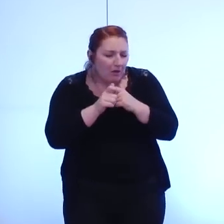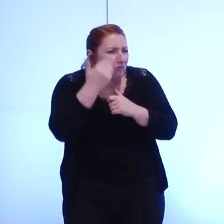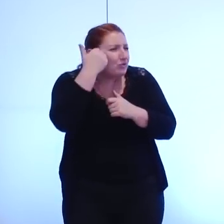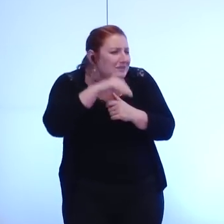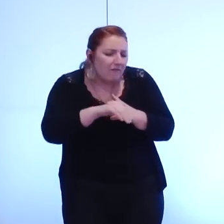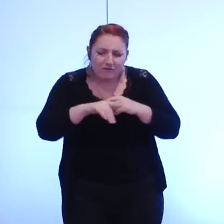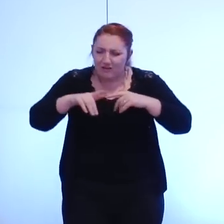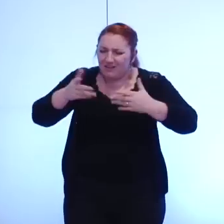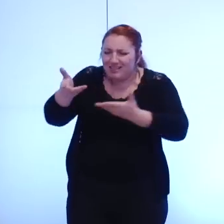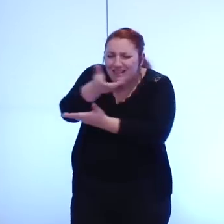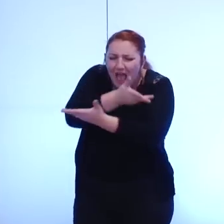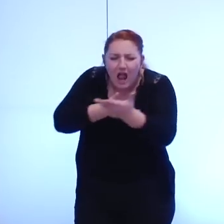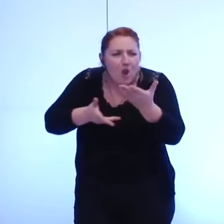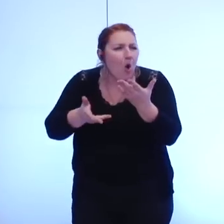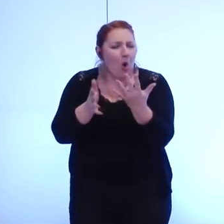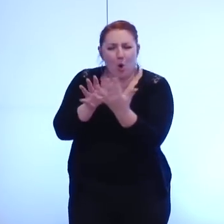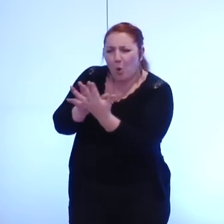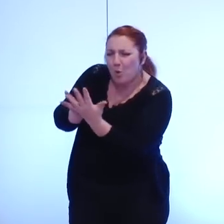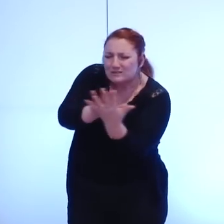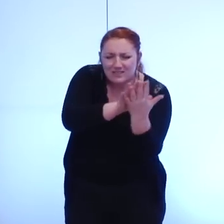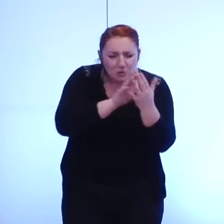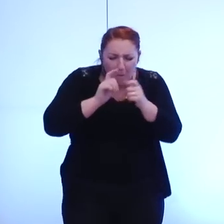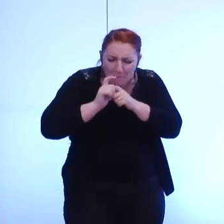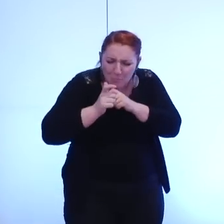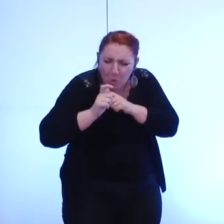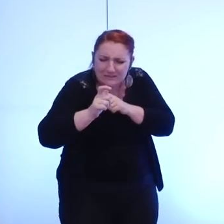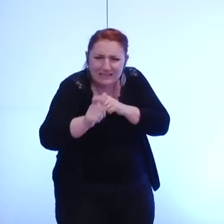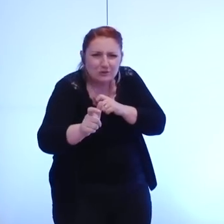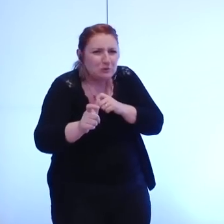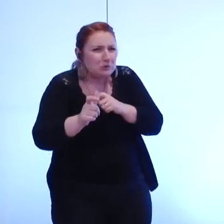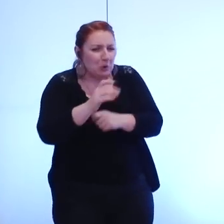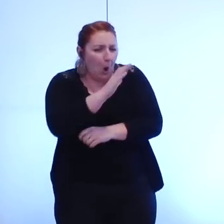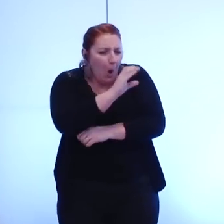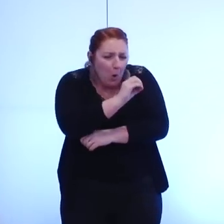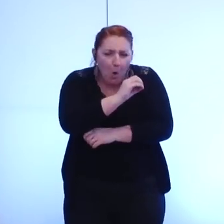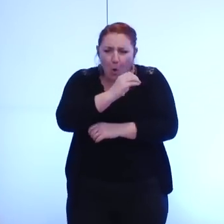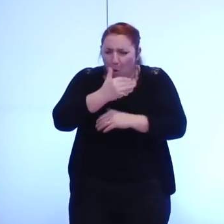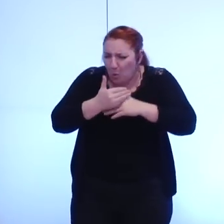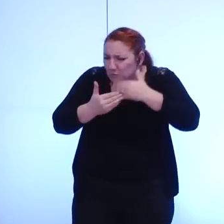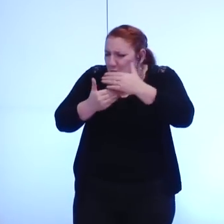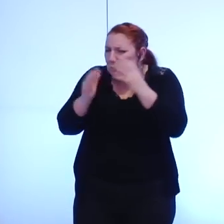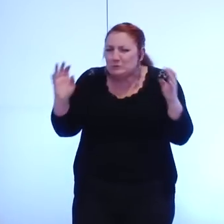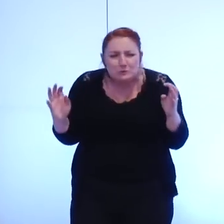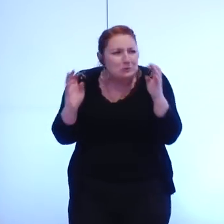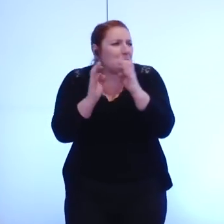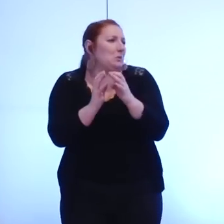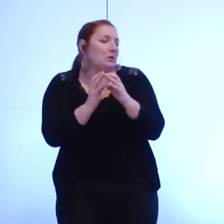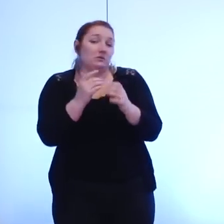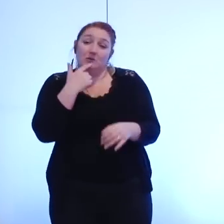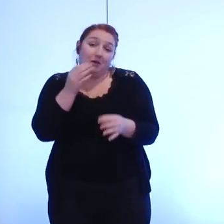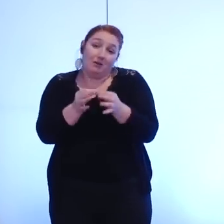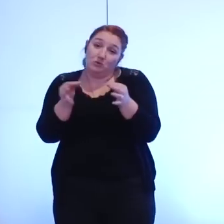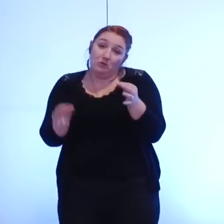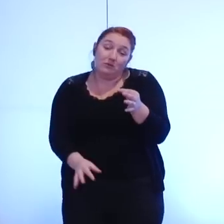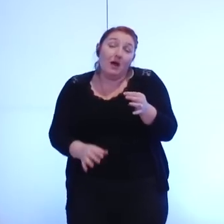dialogue de concertation de co-construction à l'arrivée à l fond